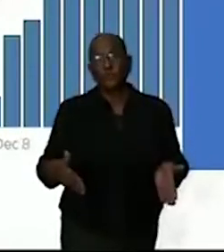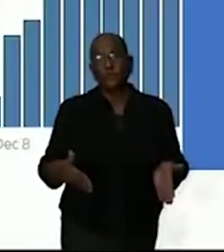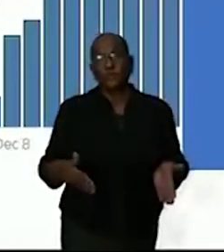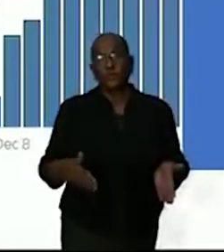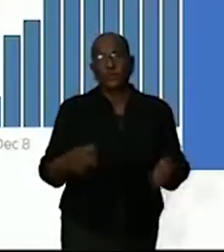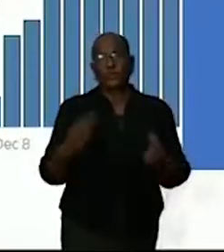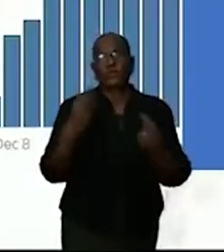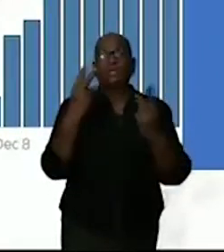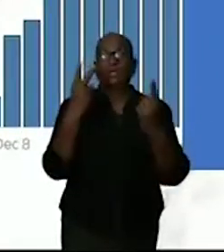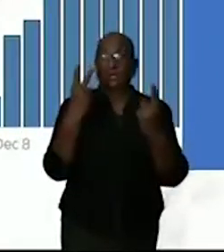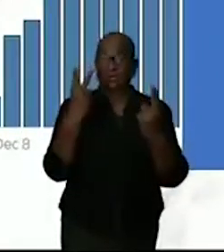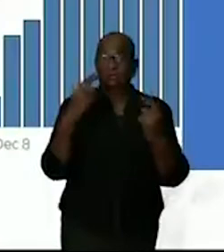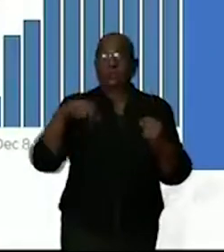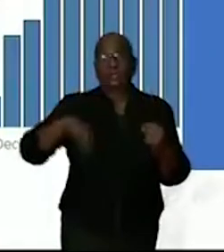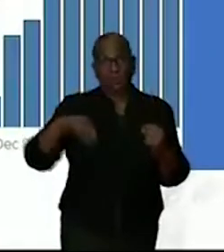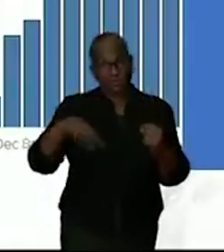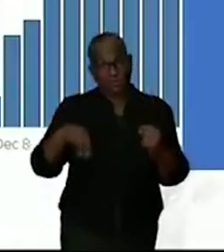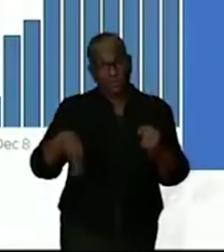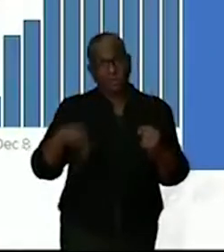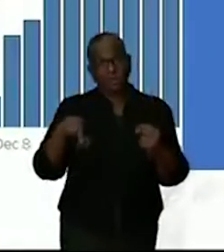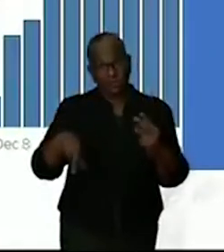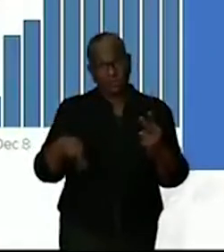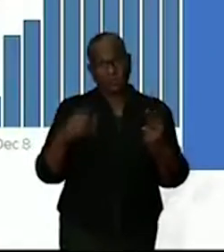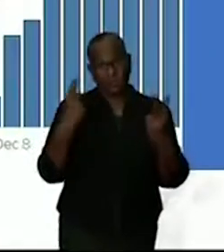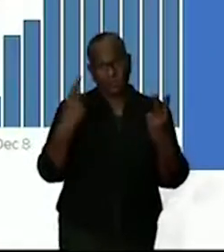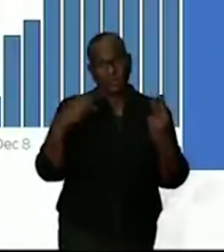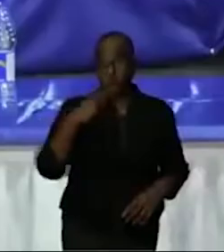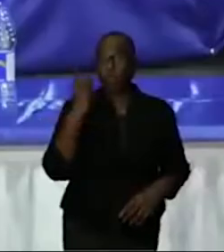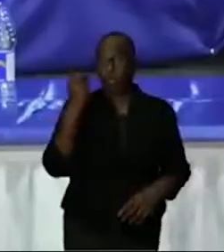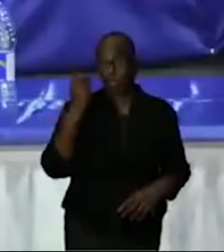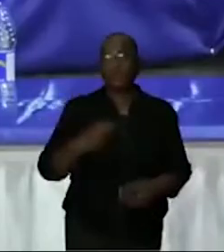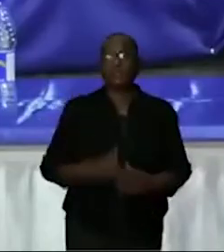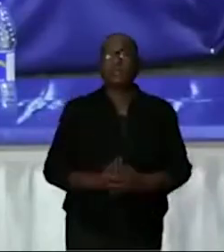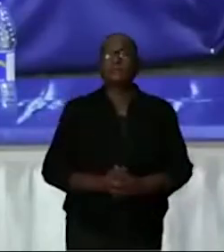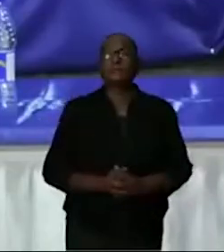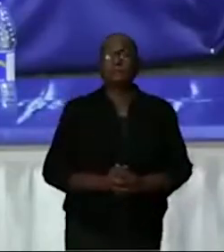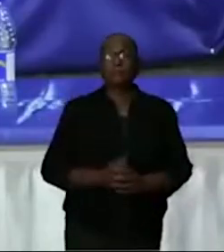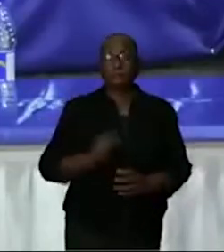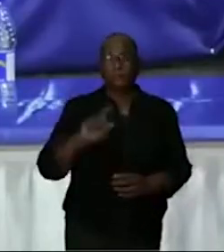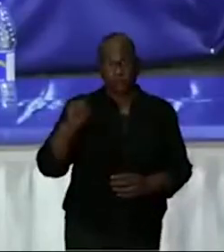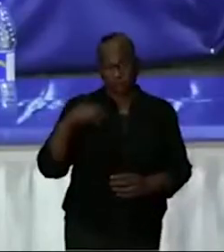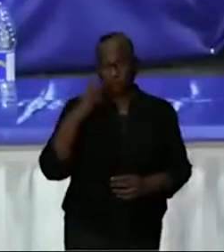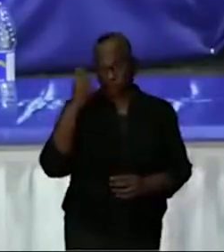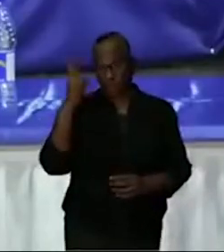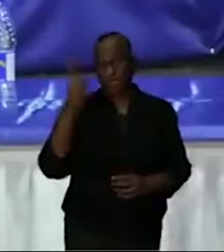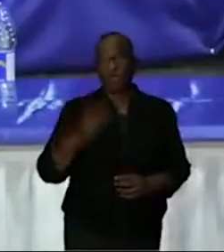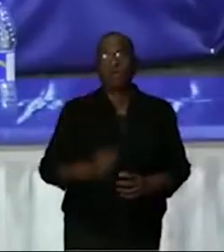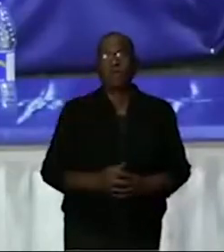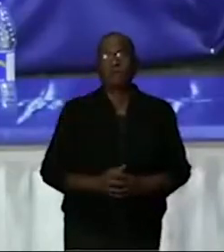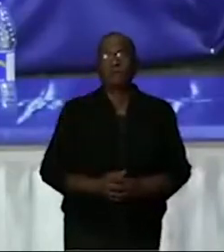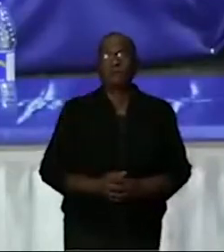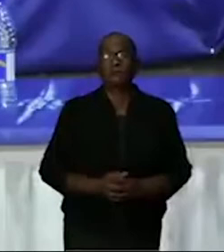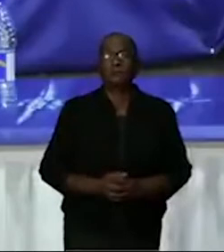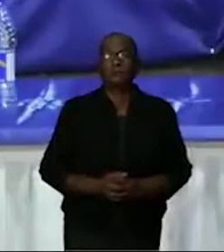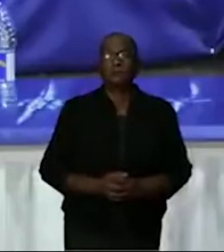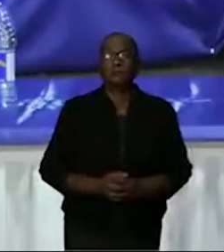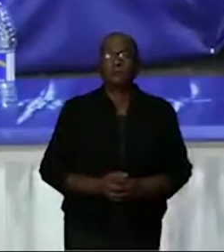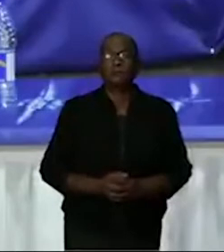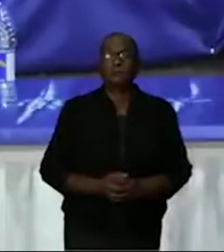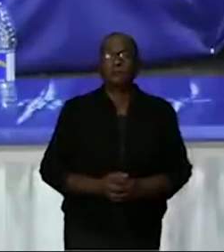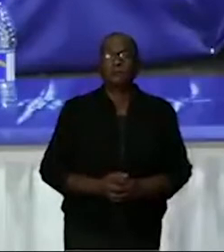december. Maar goed, de data is natuurlijk van 20 december. In het volgende plaatje kunt u zien